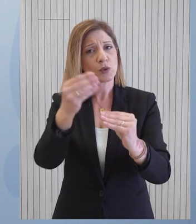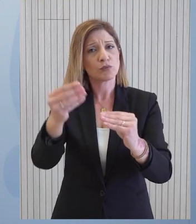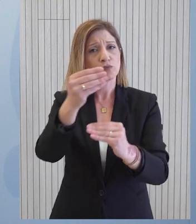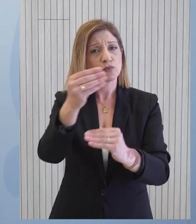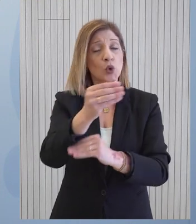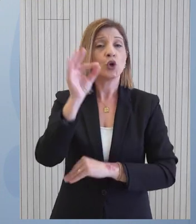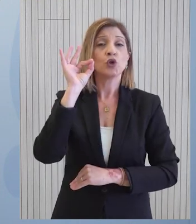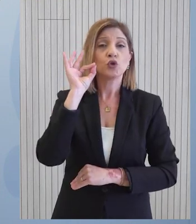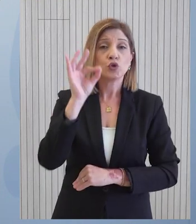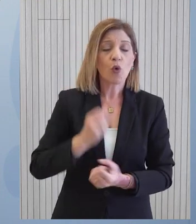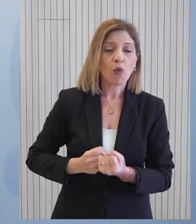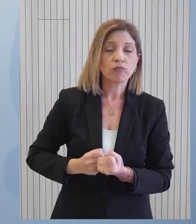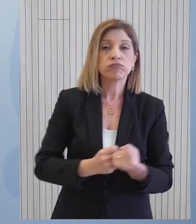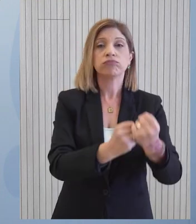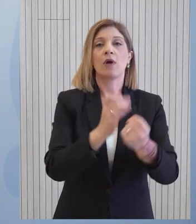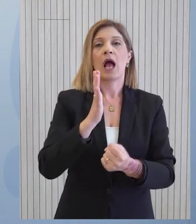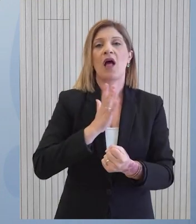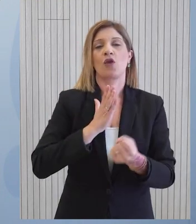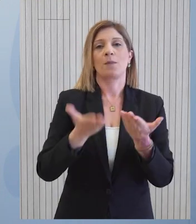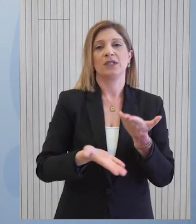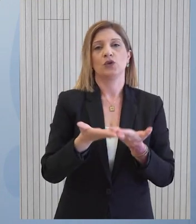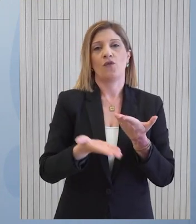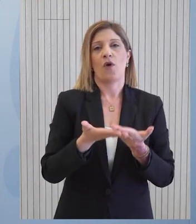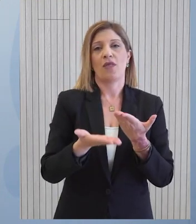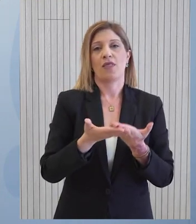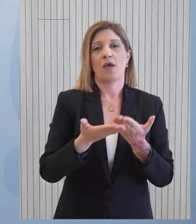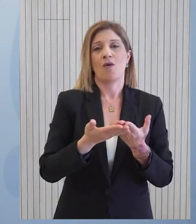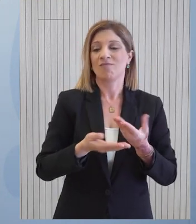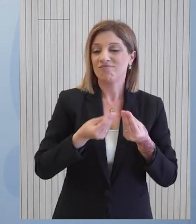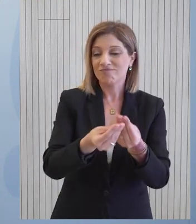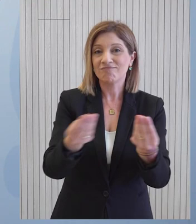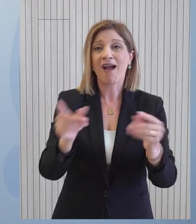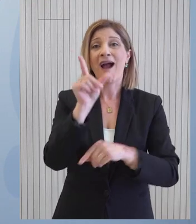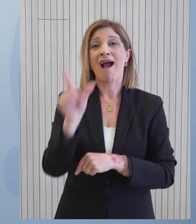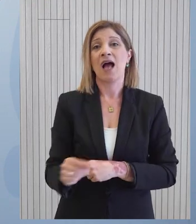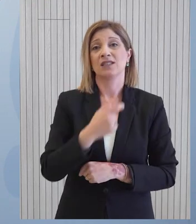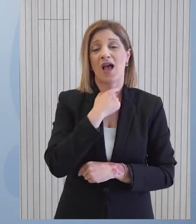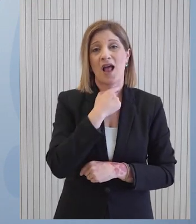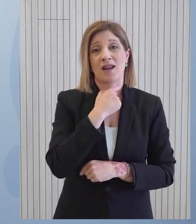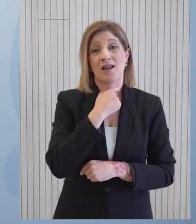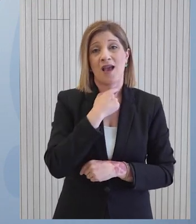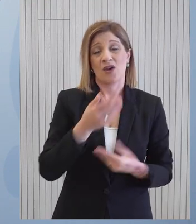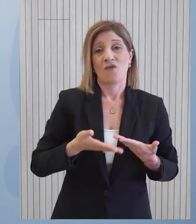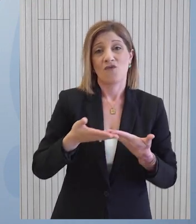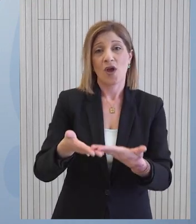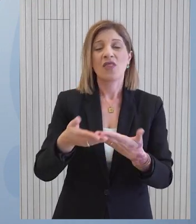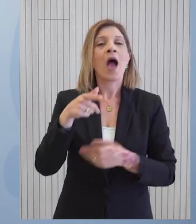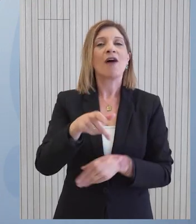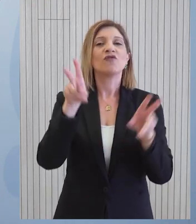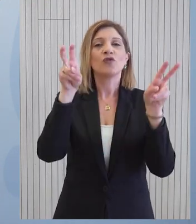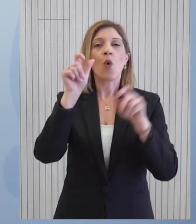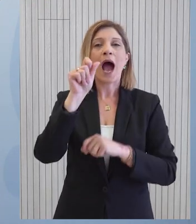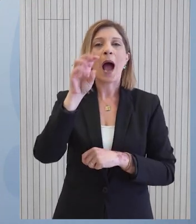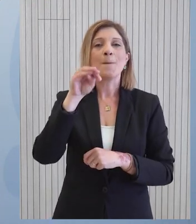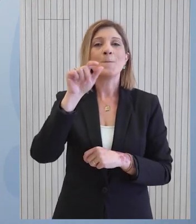στόχο την περαιτέρω ενίσχυση της ανθρωπιστικής βοήθειας που θα αποστέλλεται στον άμαχο πληθυσμό της Γάζας. Όπως η αμάλθεια, η